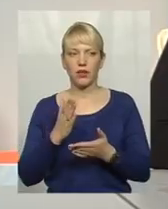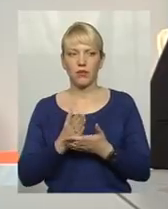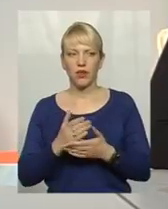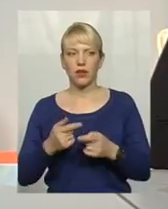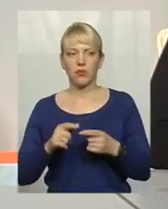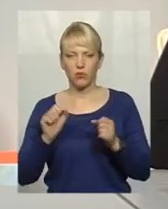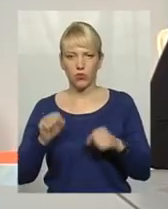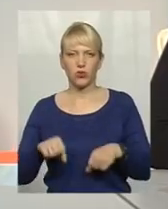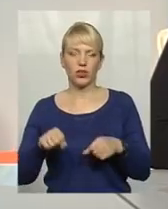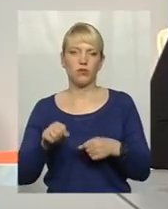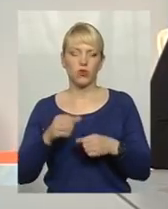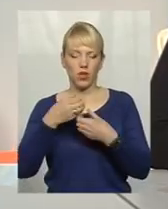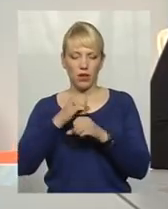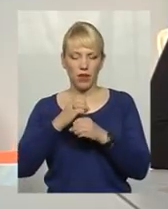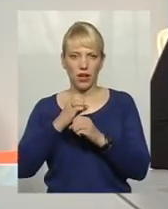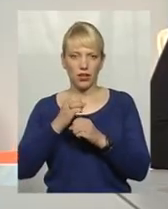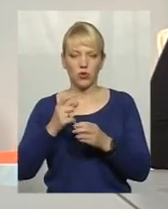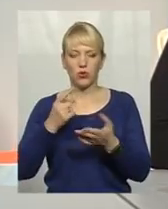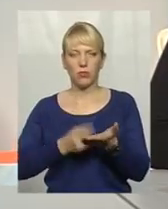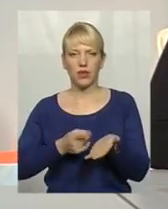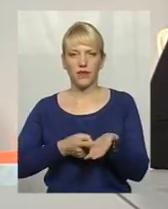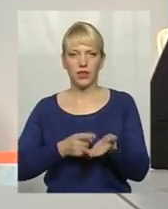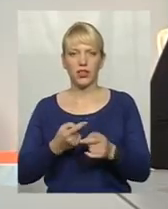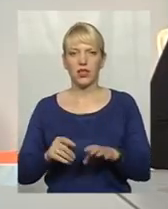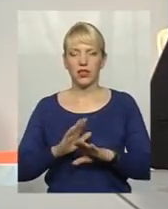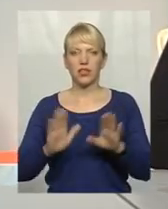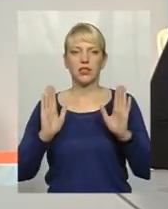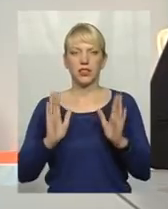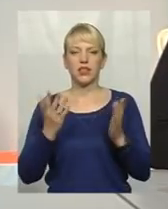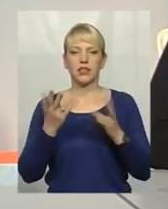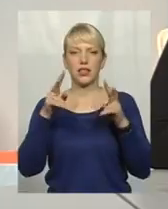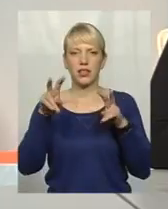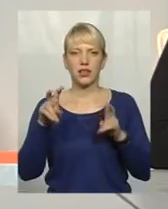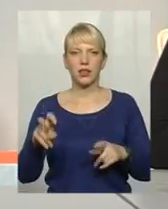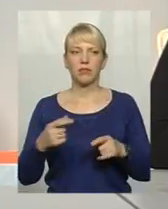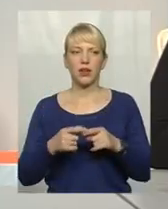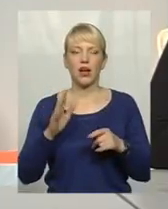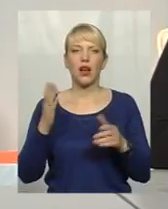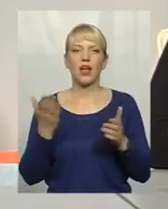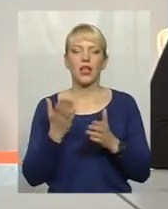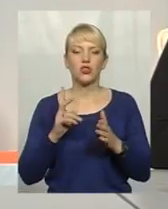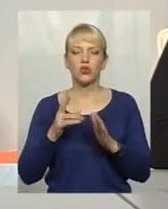діагностувати і лабораторно підтвердити, не тільки який тип, а який субтип викликав хворобу даного